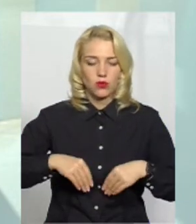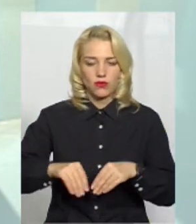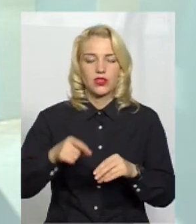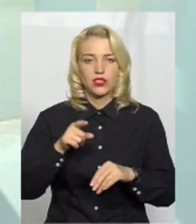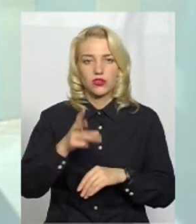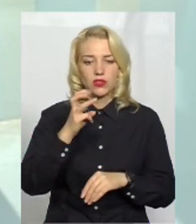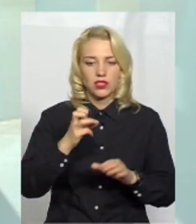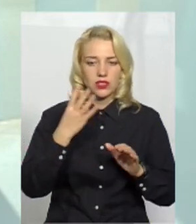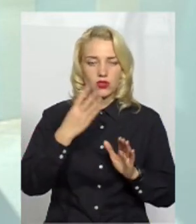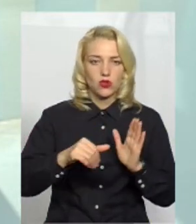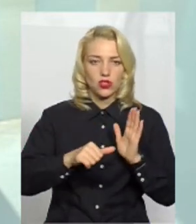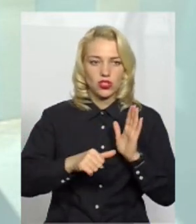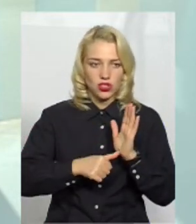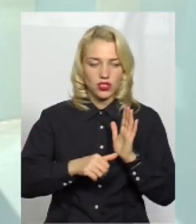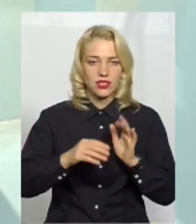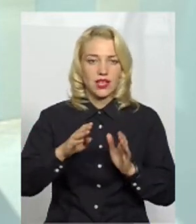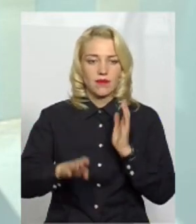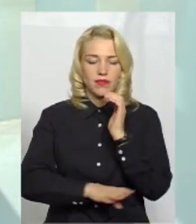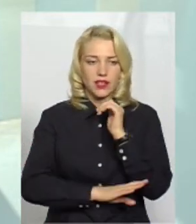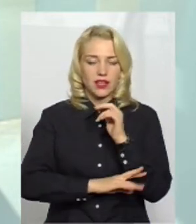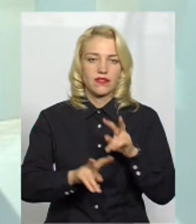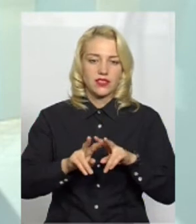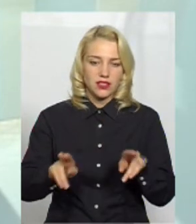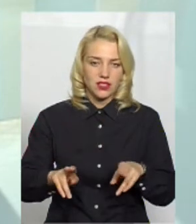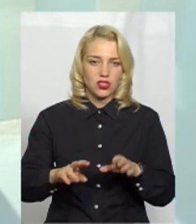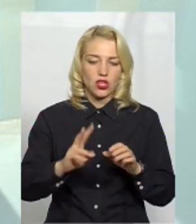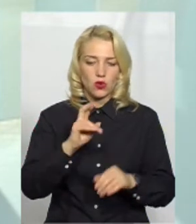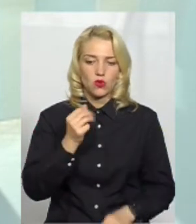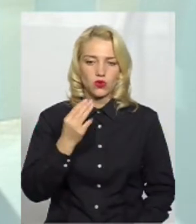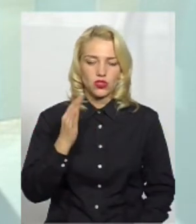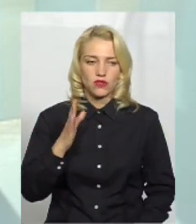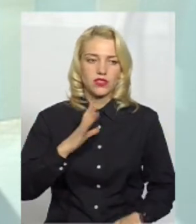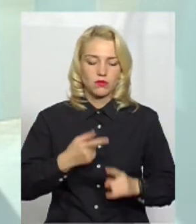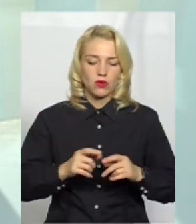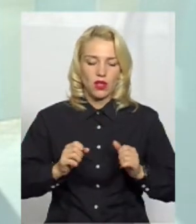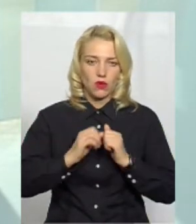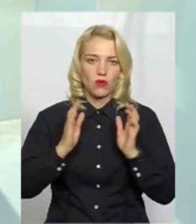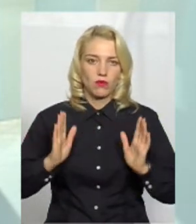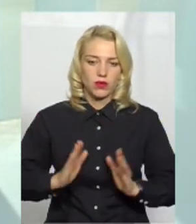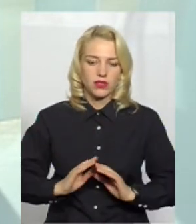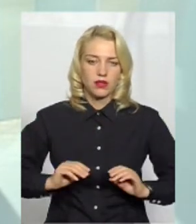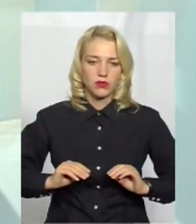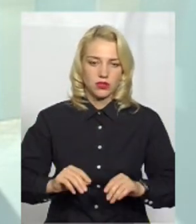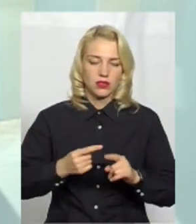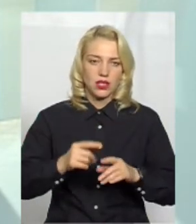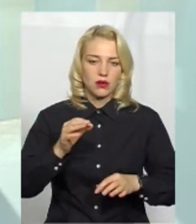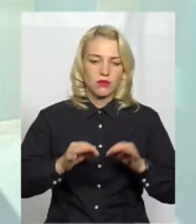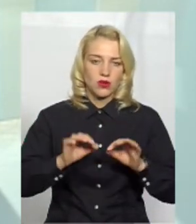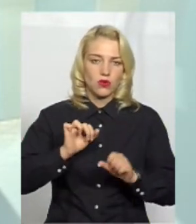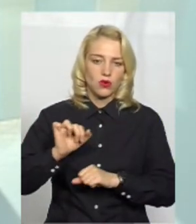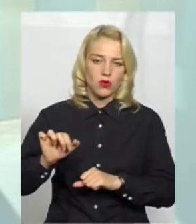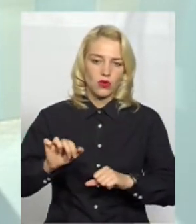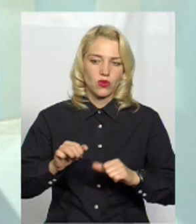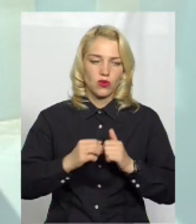1346 дерев. І стільки же кощів. Це була посадка комплексна, ми з природоохоронного фонду